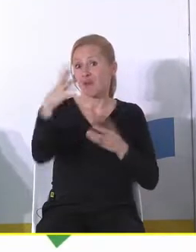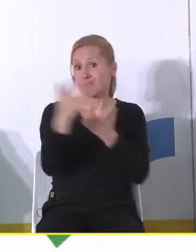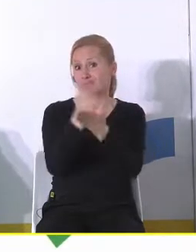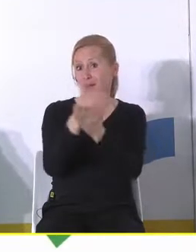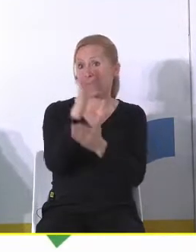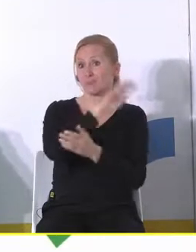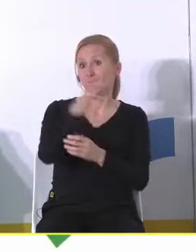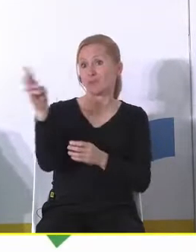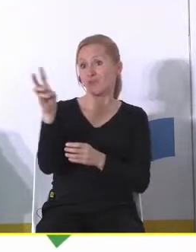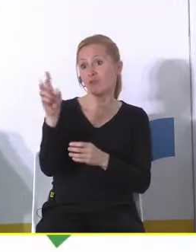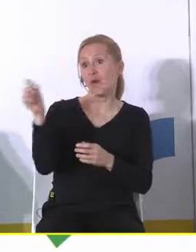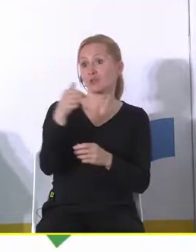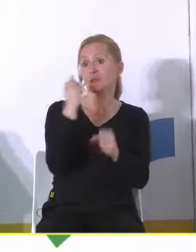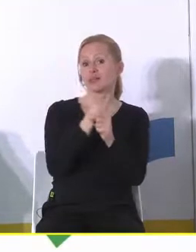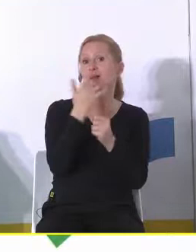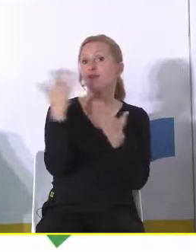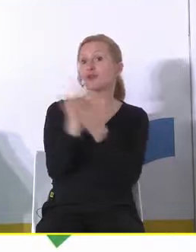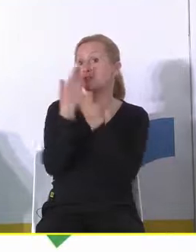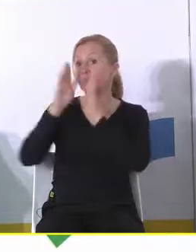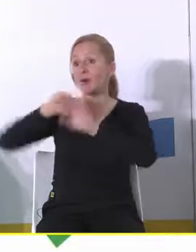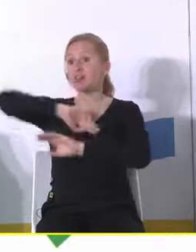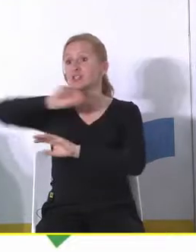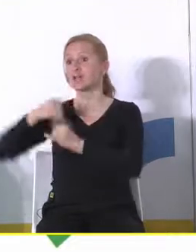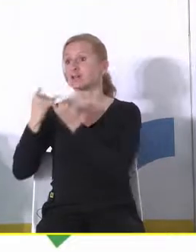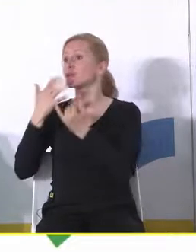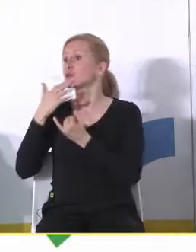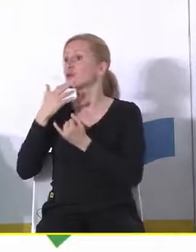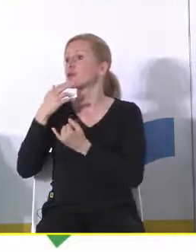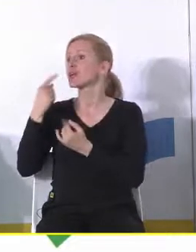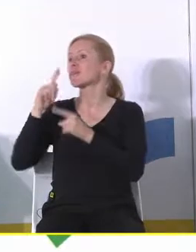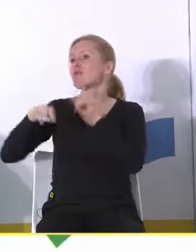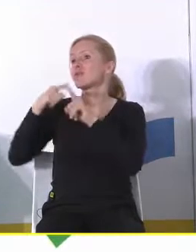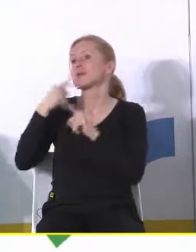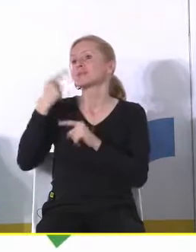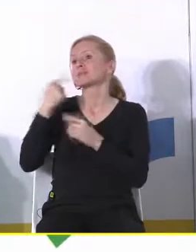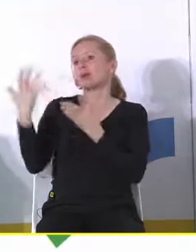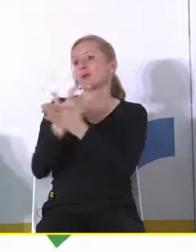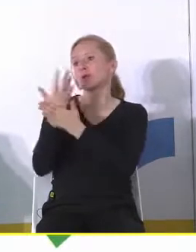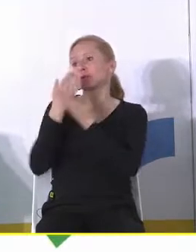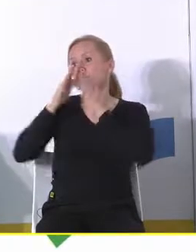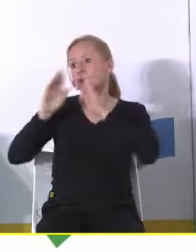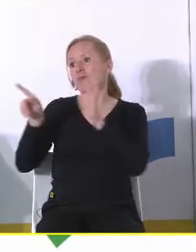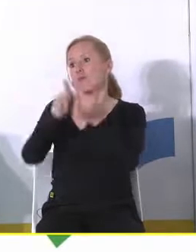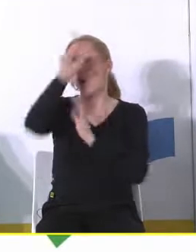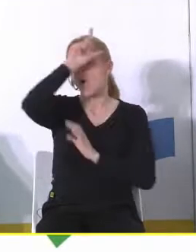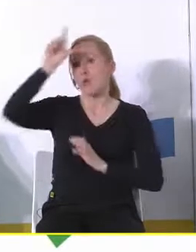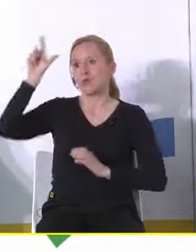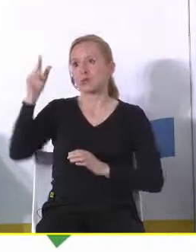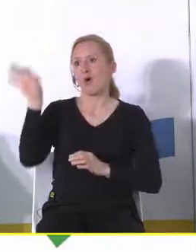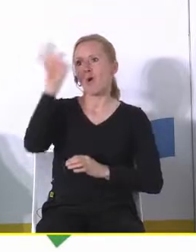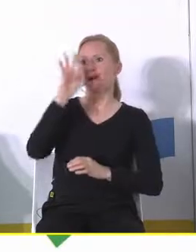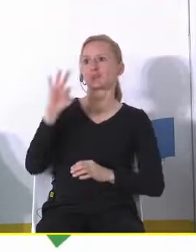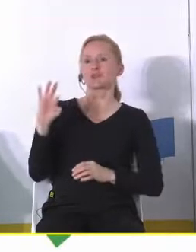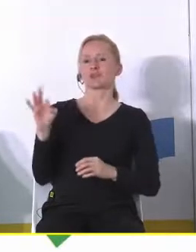pracować pokażcie nam korzyści no i jak zaczynają mówić językiem korzyści i do mieszkańców to okazuje